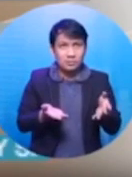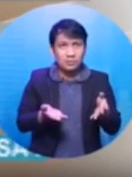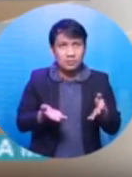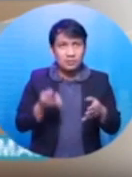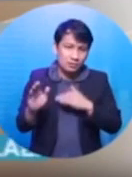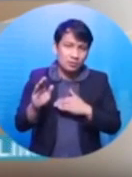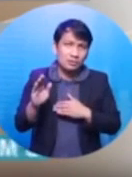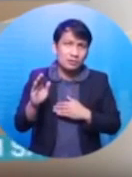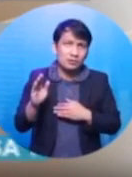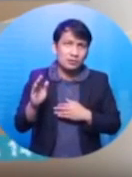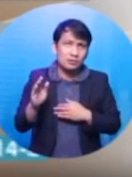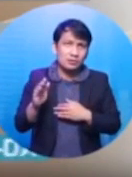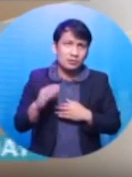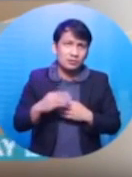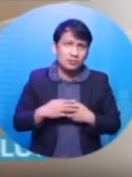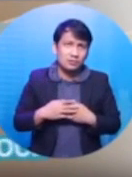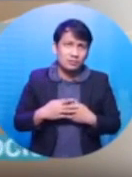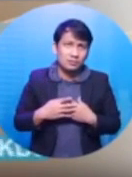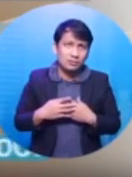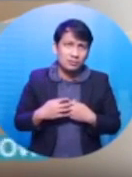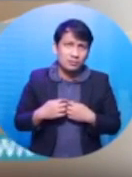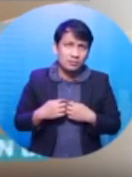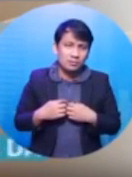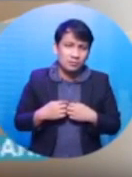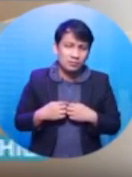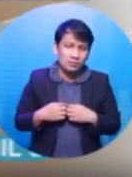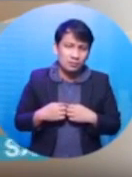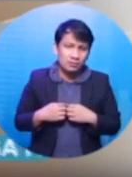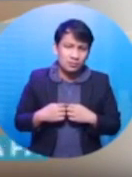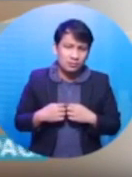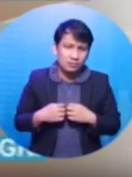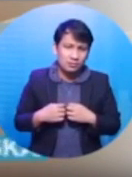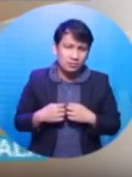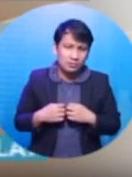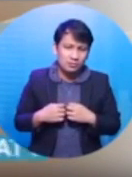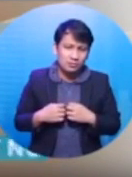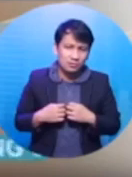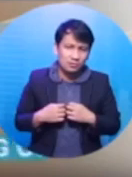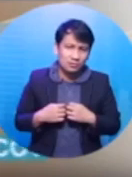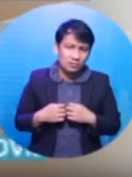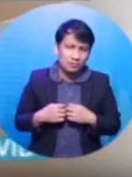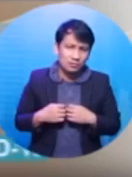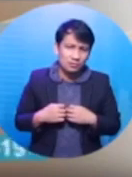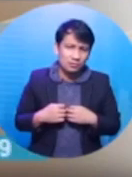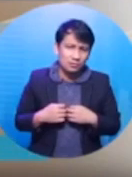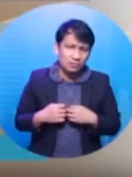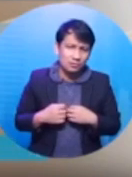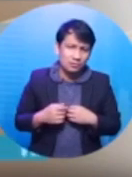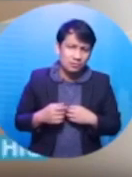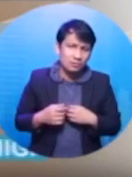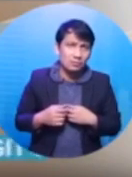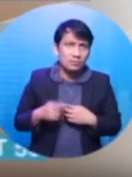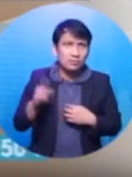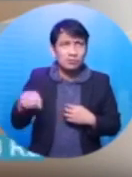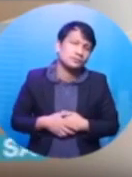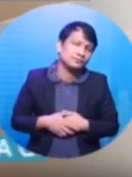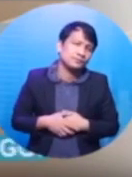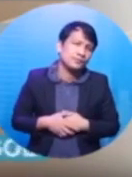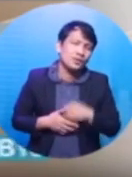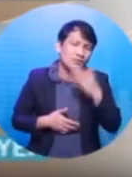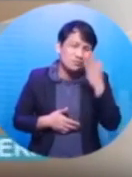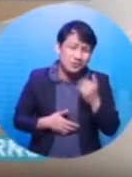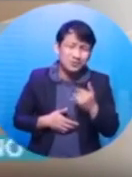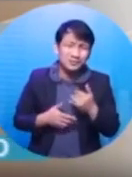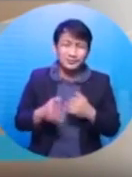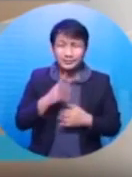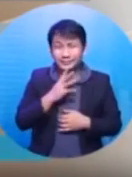Nagpapakumbaba na siya nay. Sirapin, hindi naman po ako ang nagawa ng muna. Nay. Nay naman. Kasi